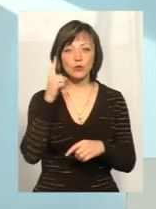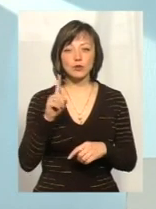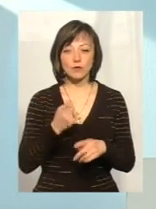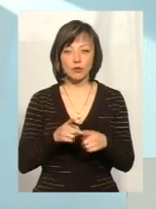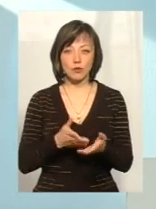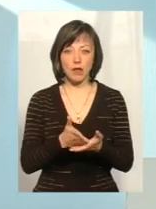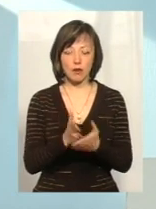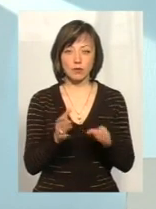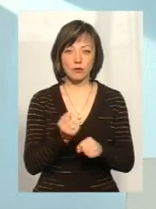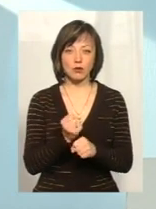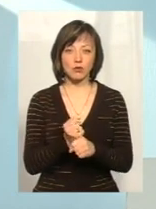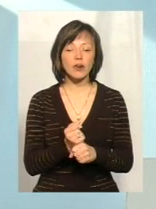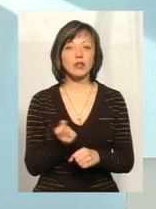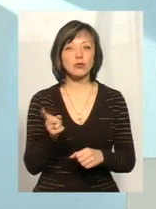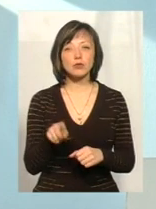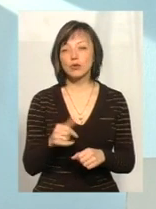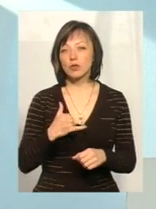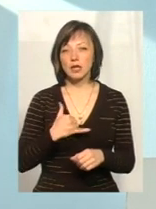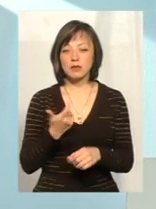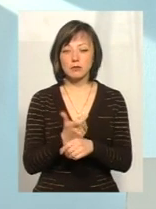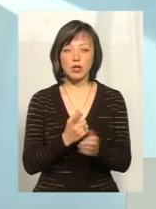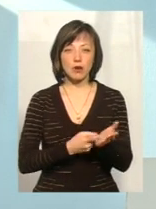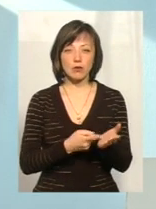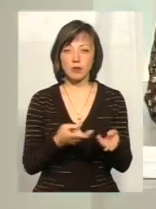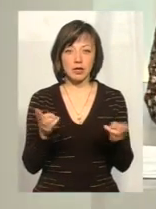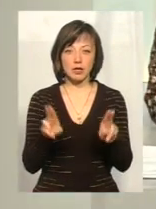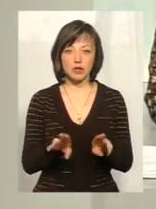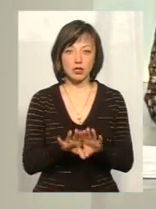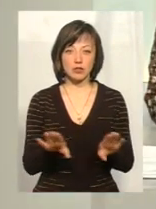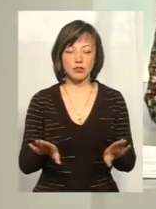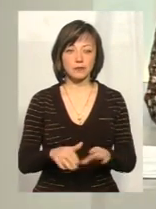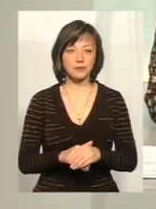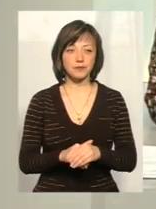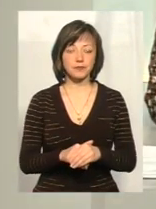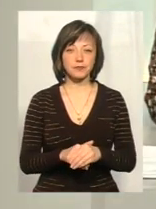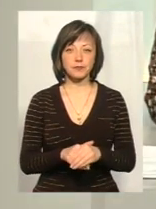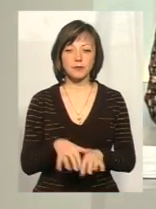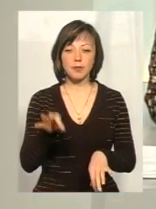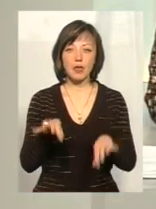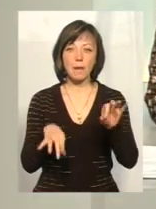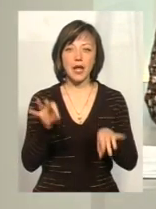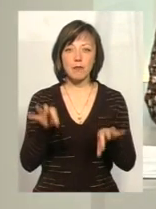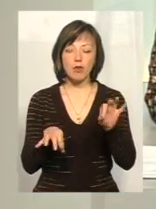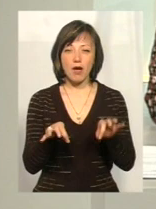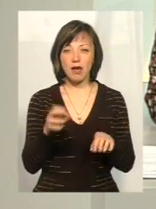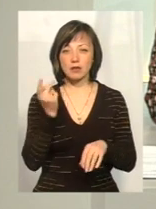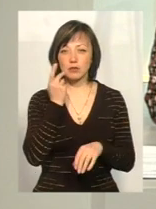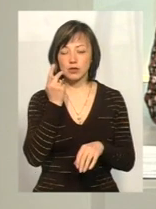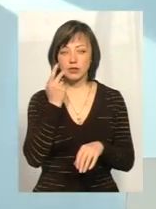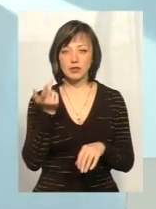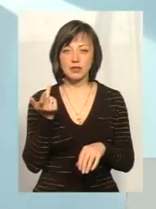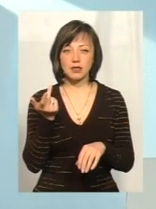в цьому напрямку ми будемо працювати, тому що в нас більше аргументів не залишилося. Маніпуляції, постійні оці